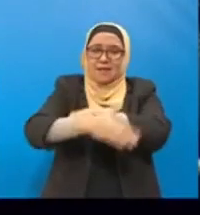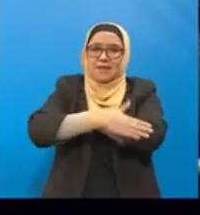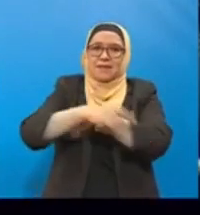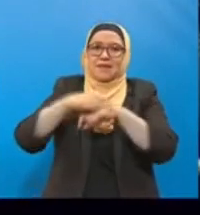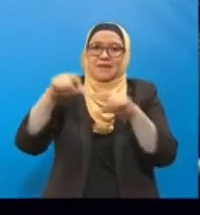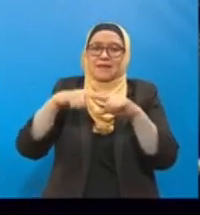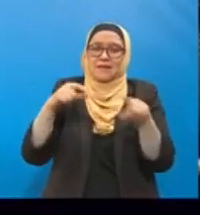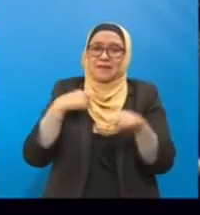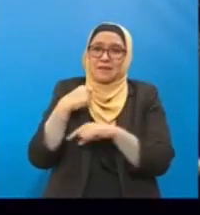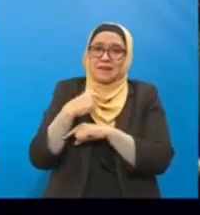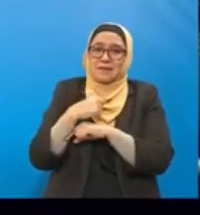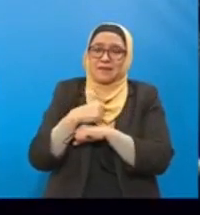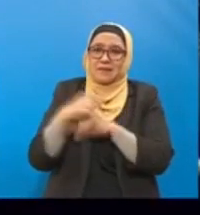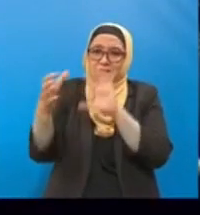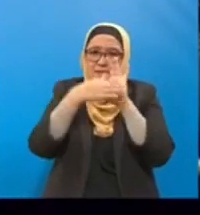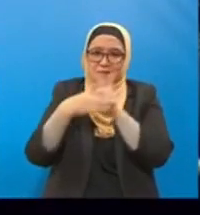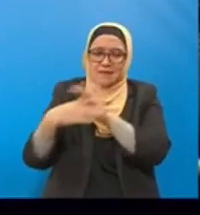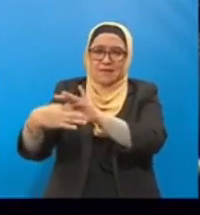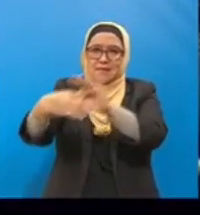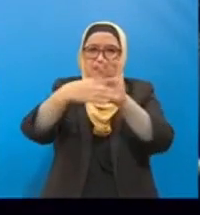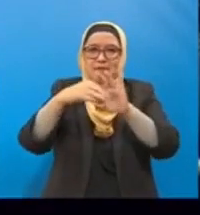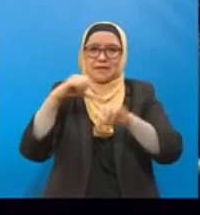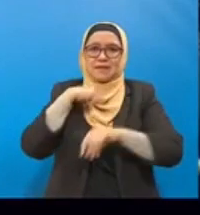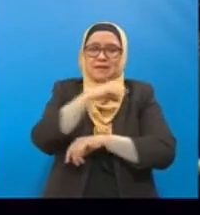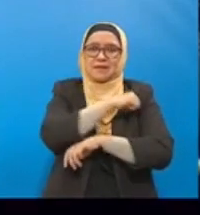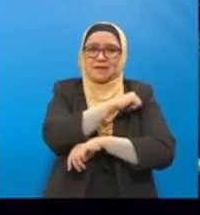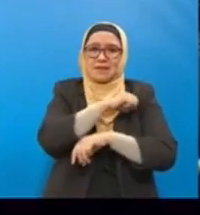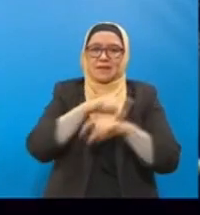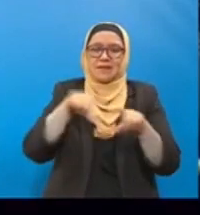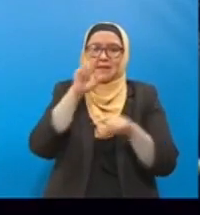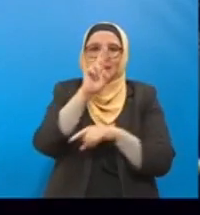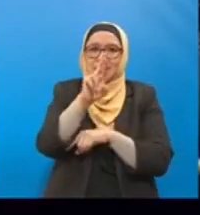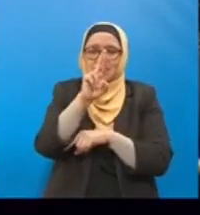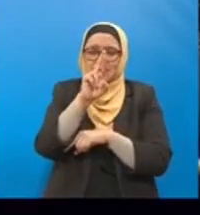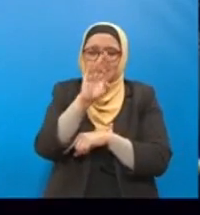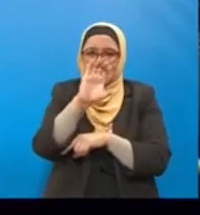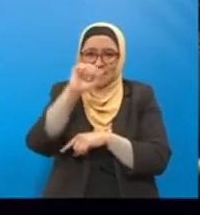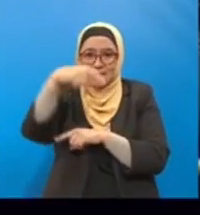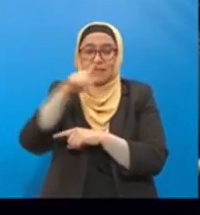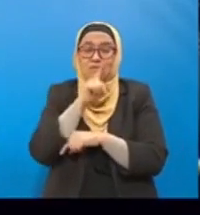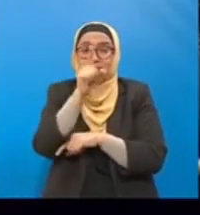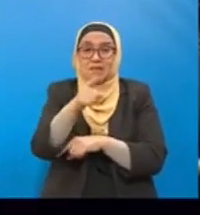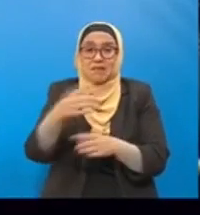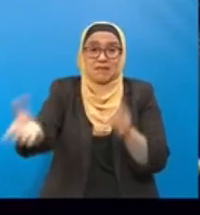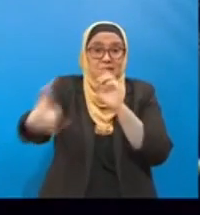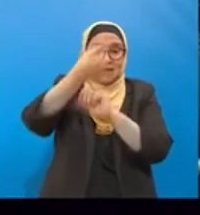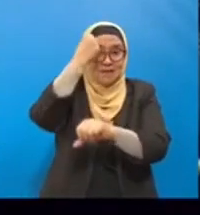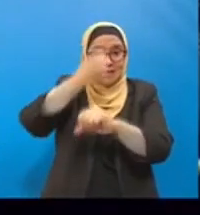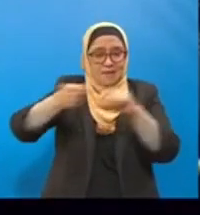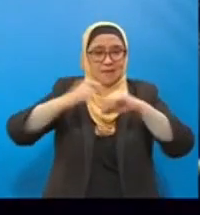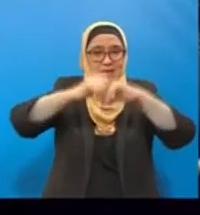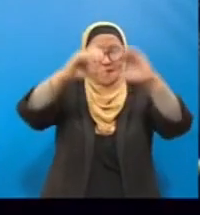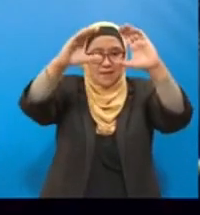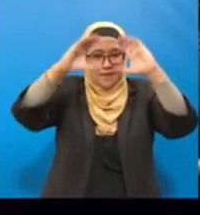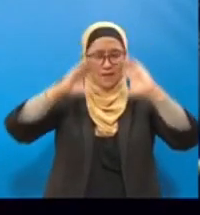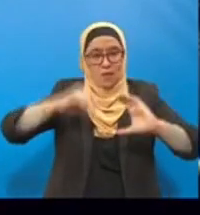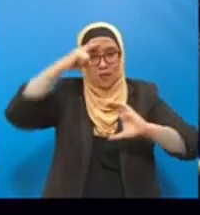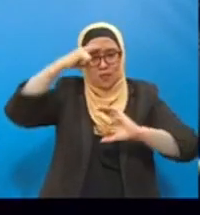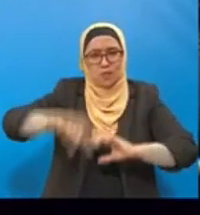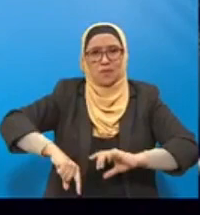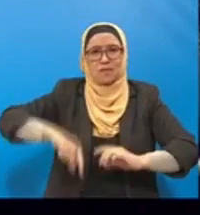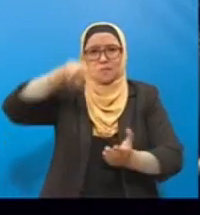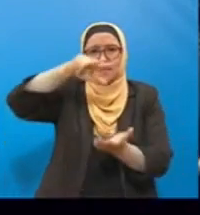yang melibatkan skop kerja seperti Light Detection and Ranging, Ground Survey, Soil Investigation,